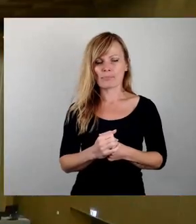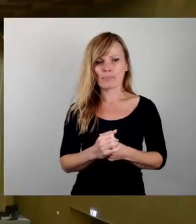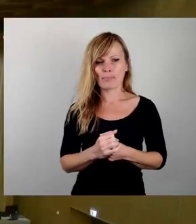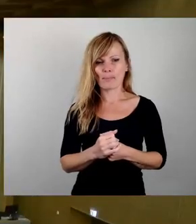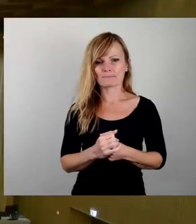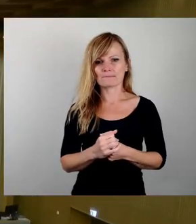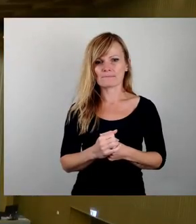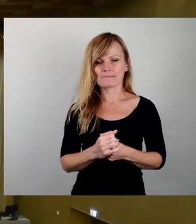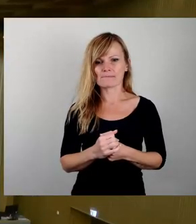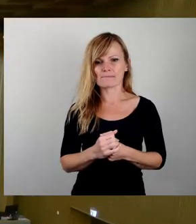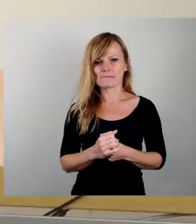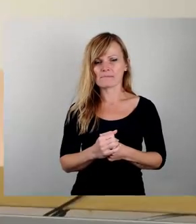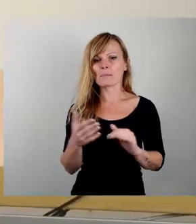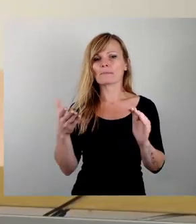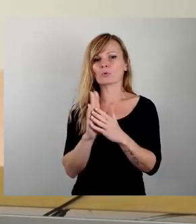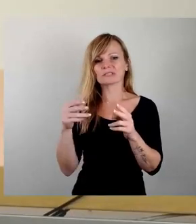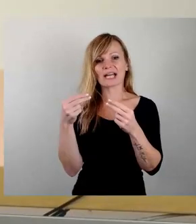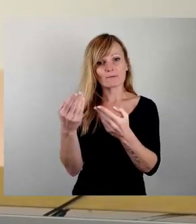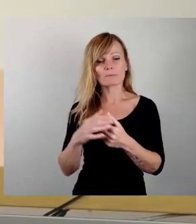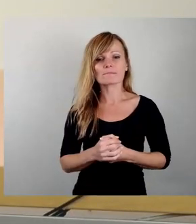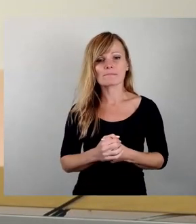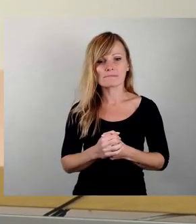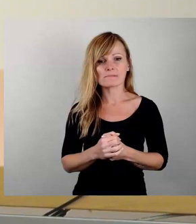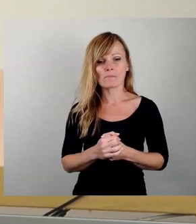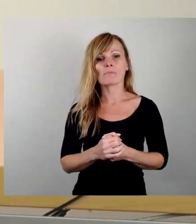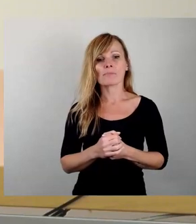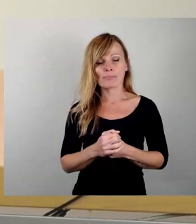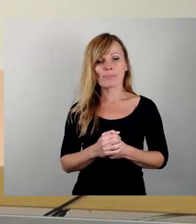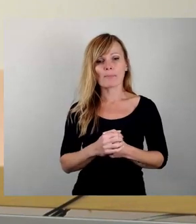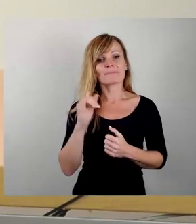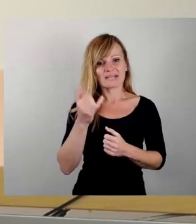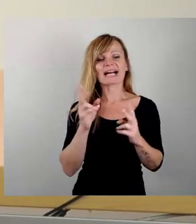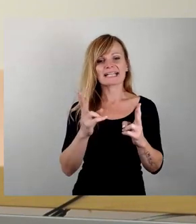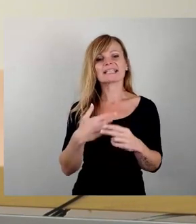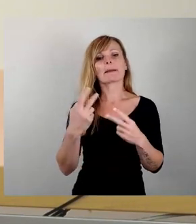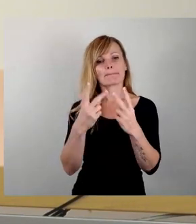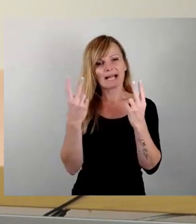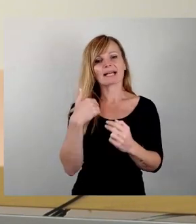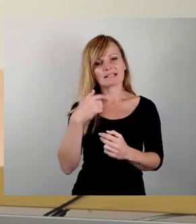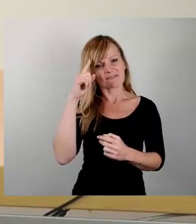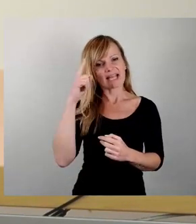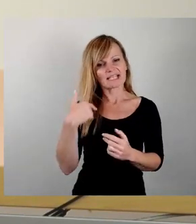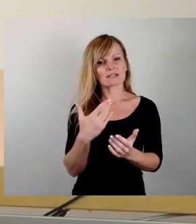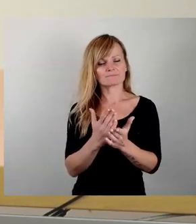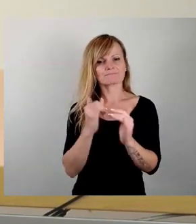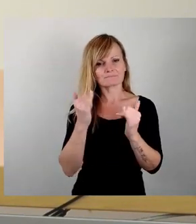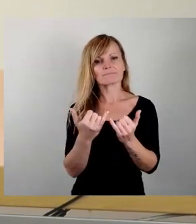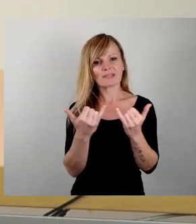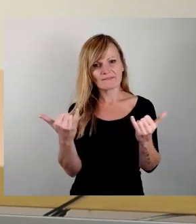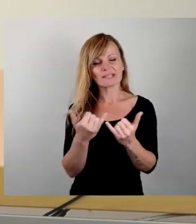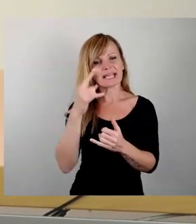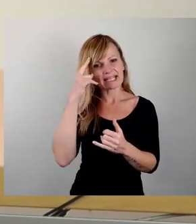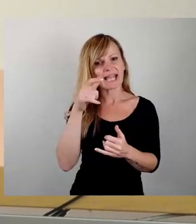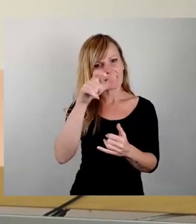Kurze Antwort, Frau Jenig, bitte. Das ist richtig und das ist uns auch bekannt, aber die Art und Weise, wie mit dem Gedenken